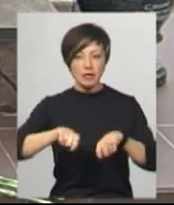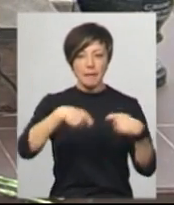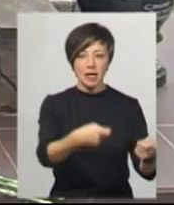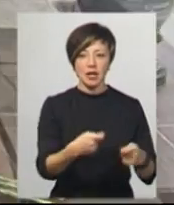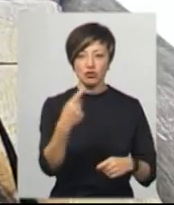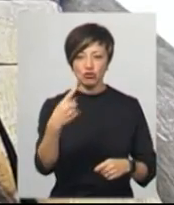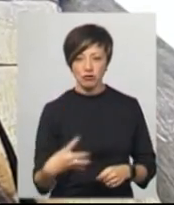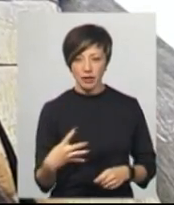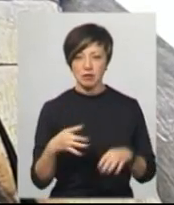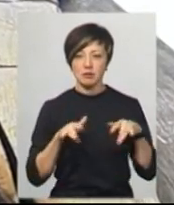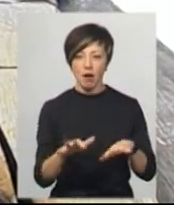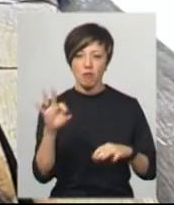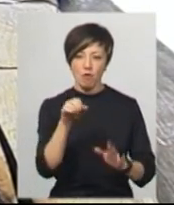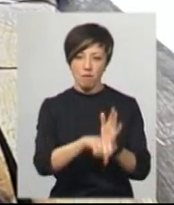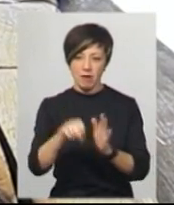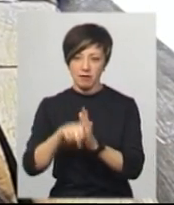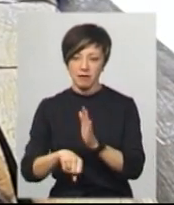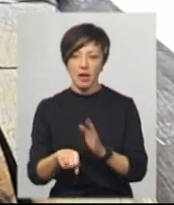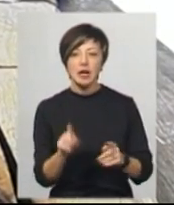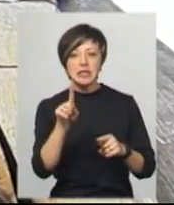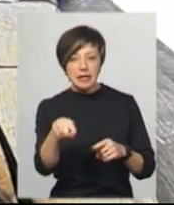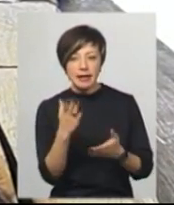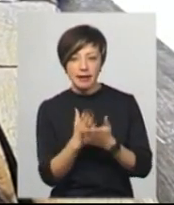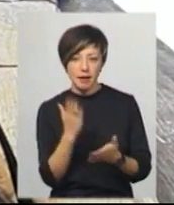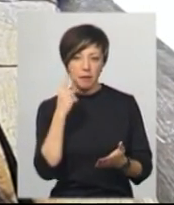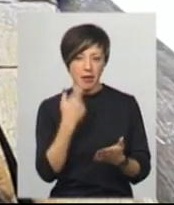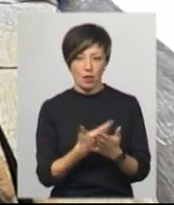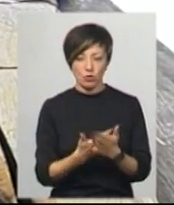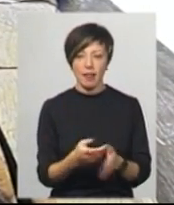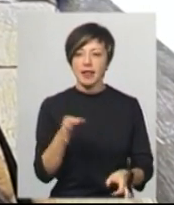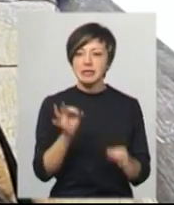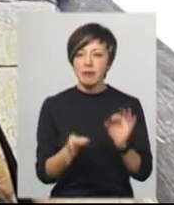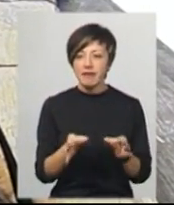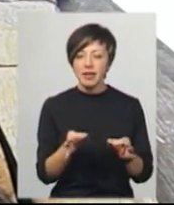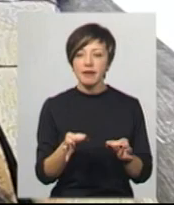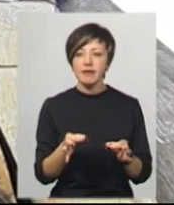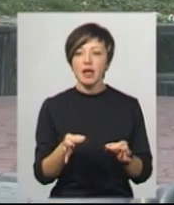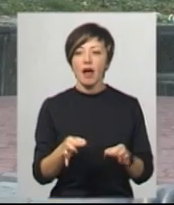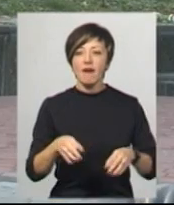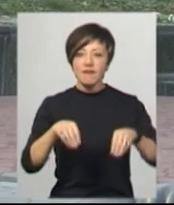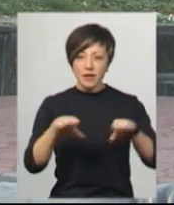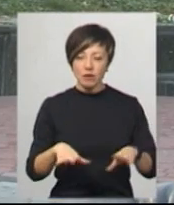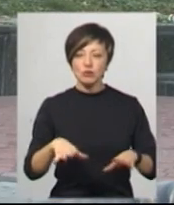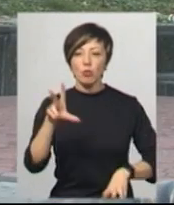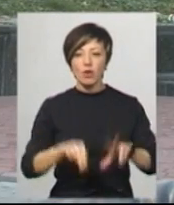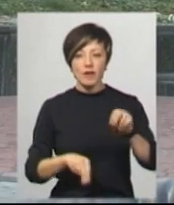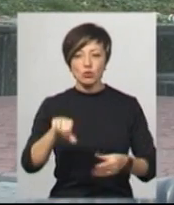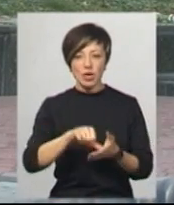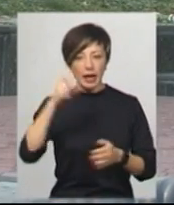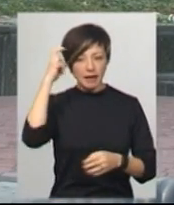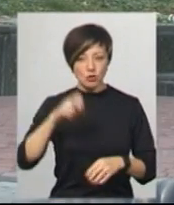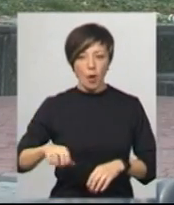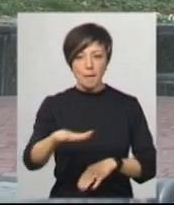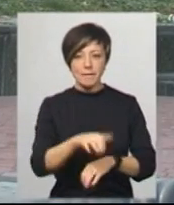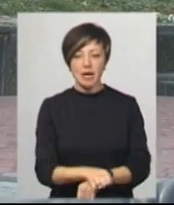тільки чверть справ про вбивства. З тих, де є підозрювані. На справедливі вироки сподівається і учасниця Київського майдану Валентина